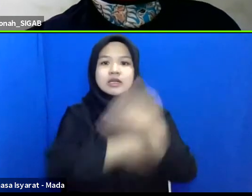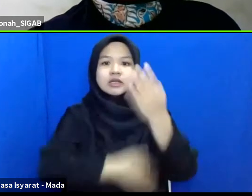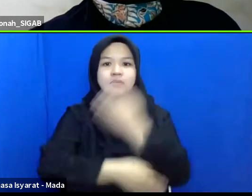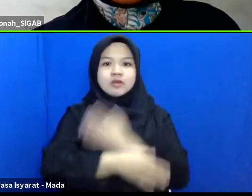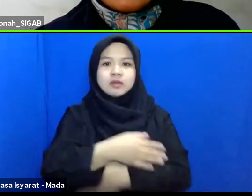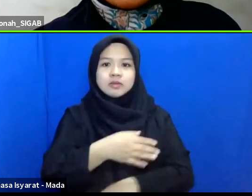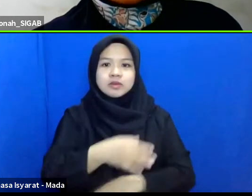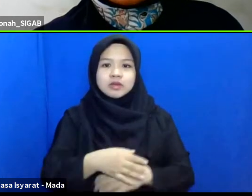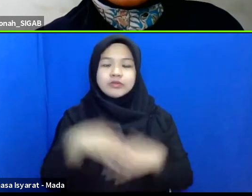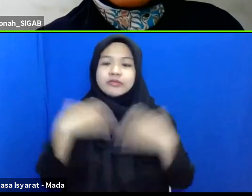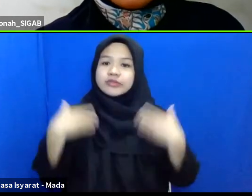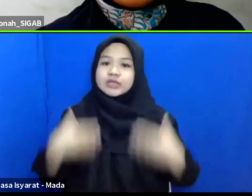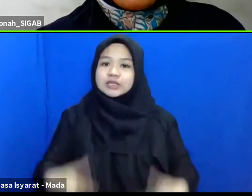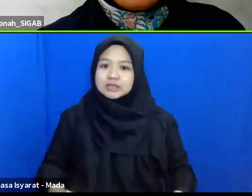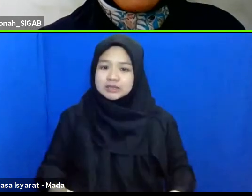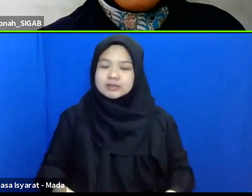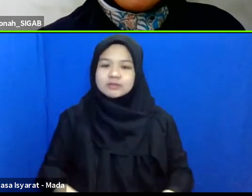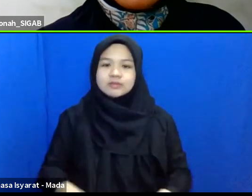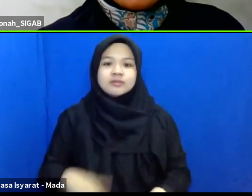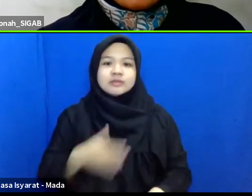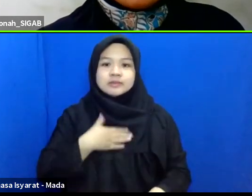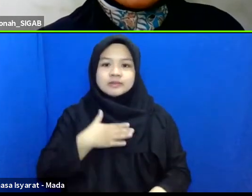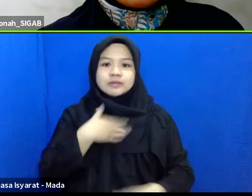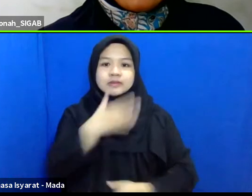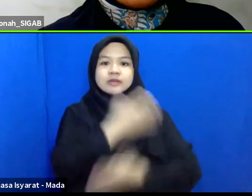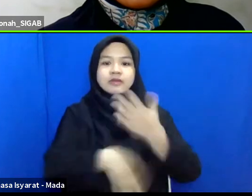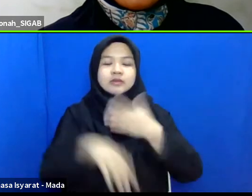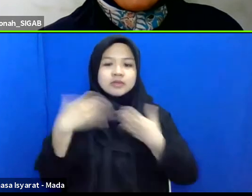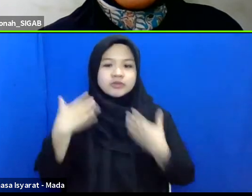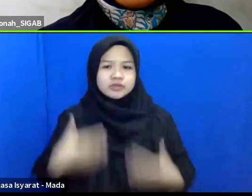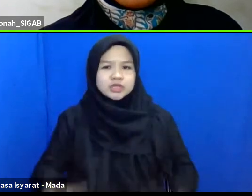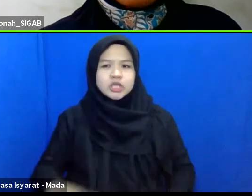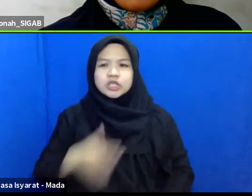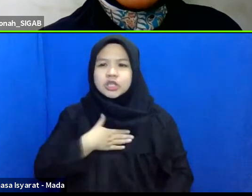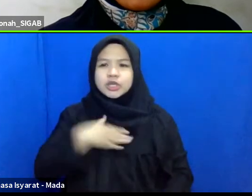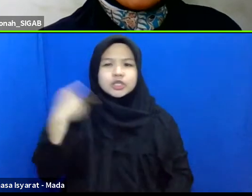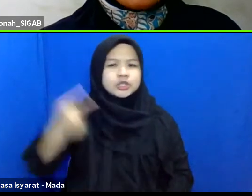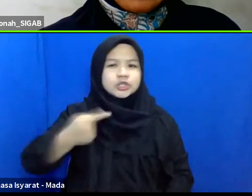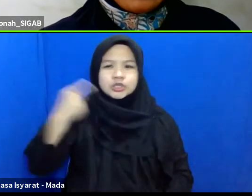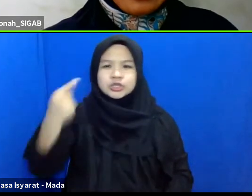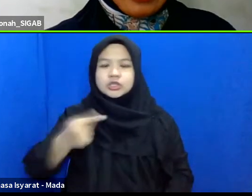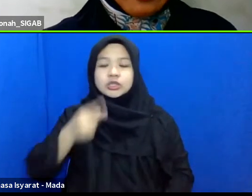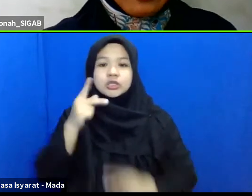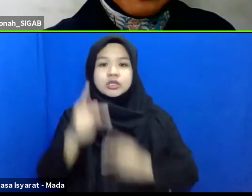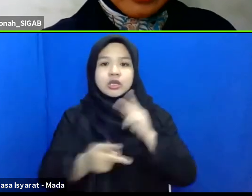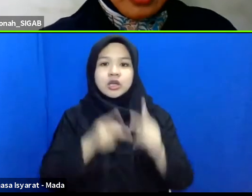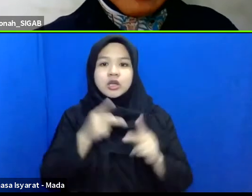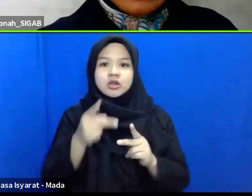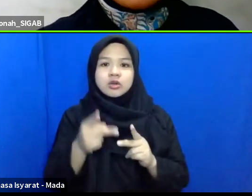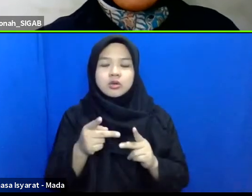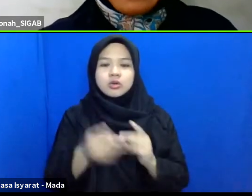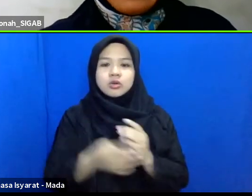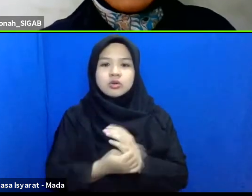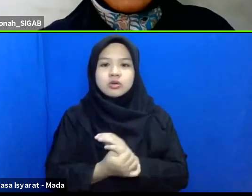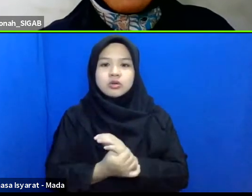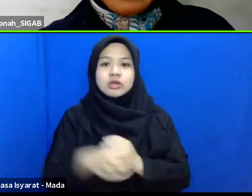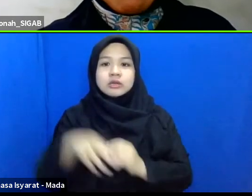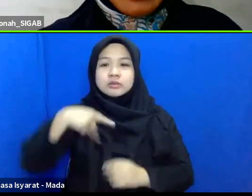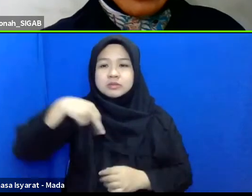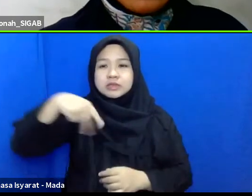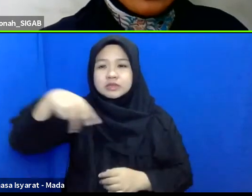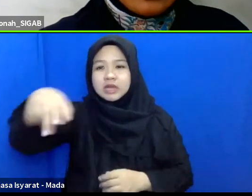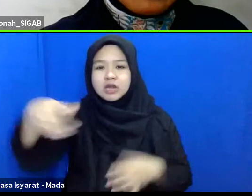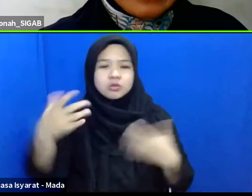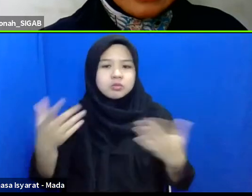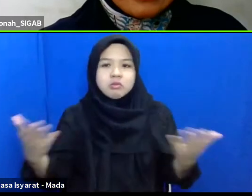fisik sebagai seorang defable fisik saya sering kalau melakukan istilahnya kalau berjalan atau